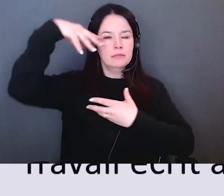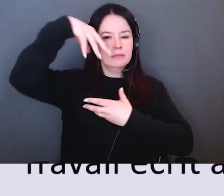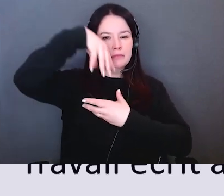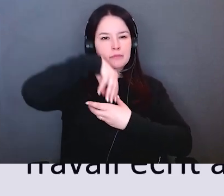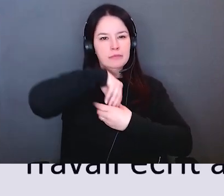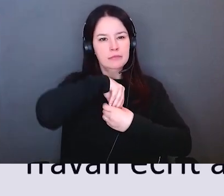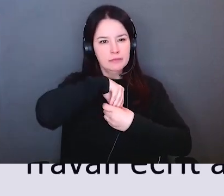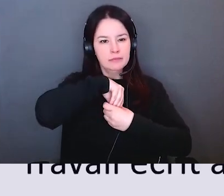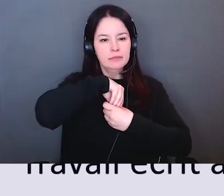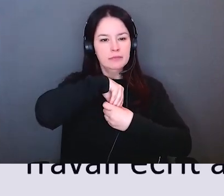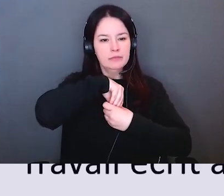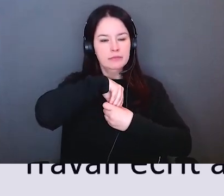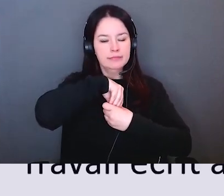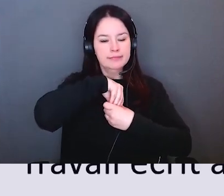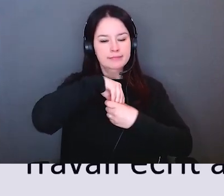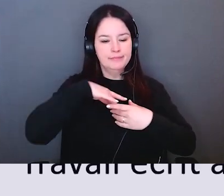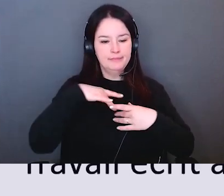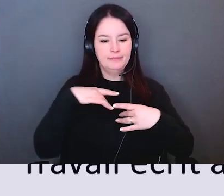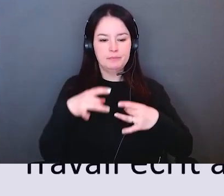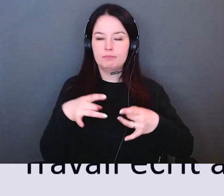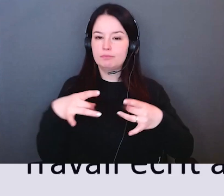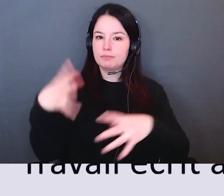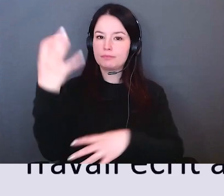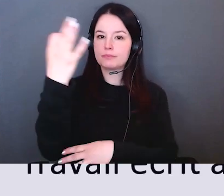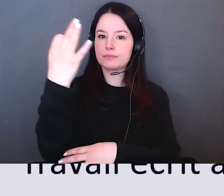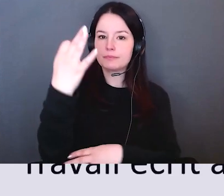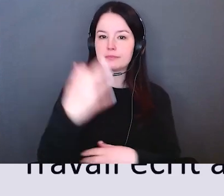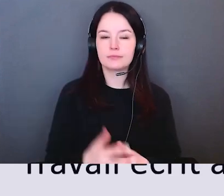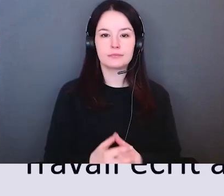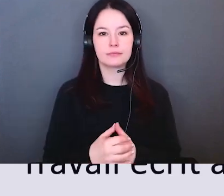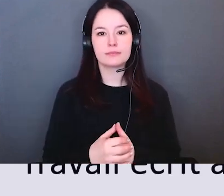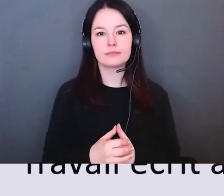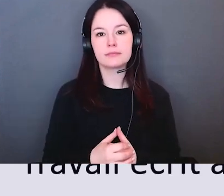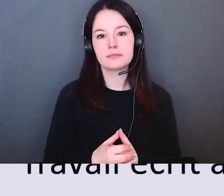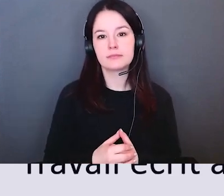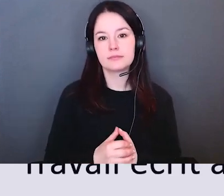partageons avec vous donc quels concepts ont raisonné pour vous